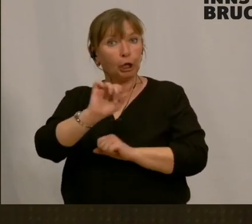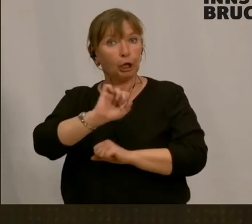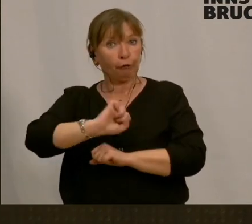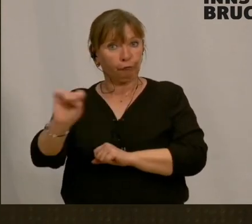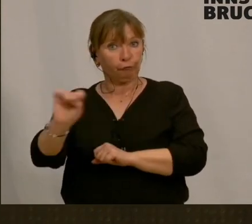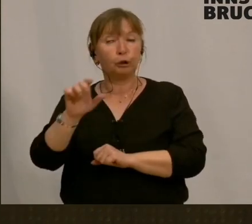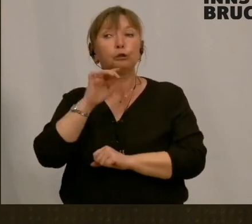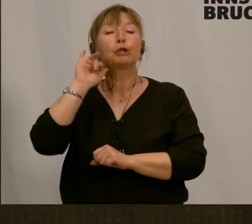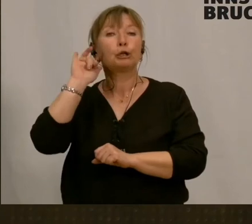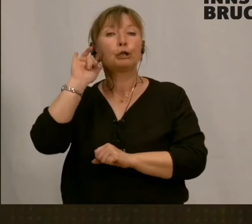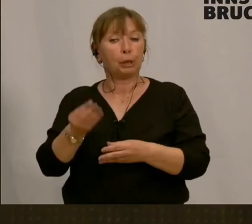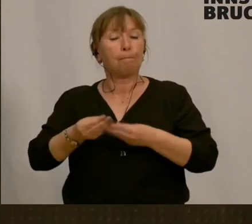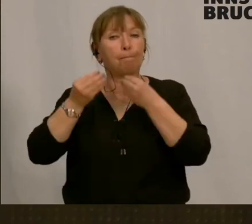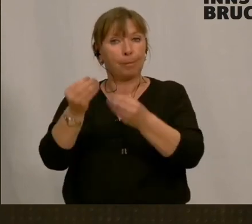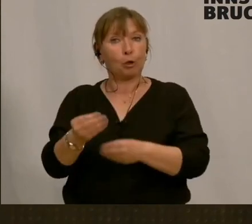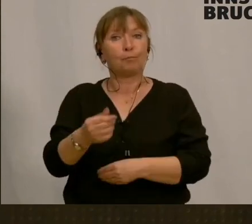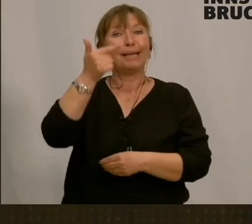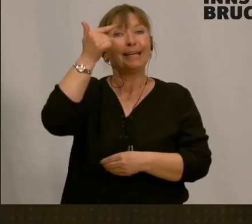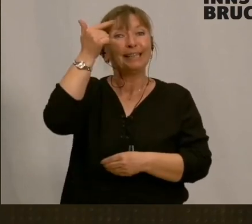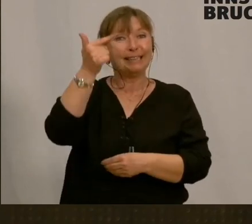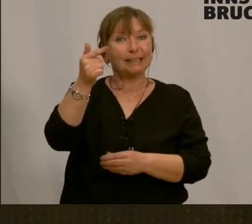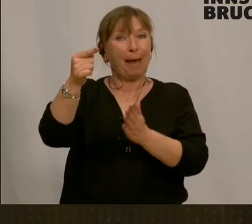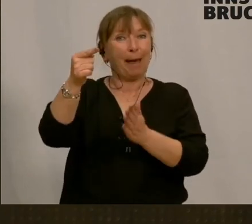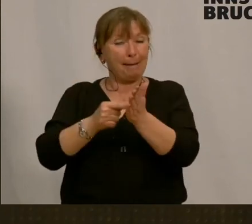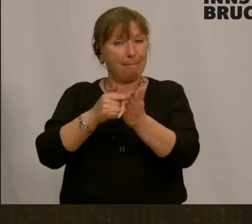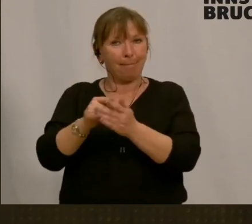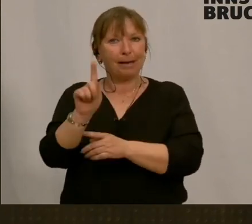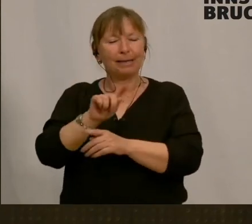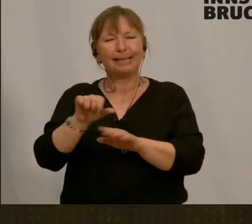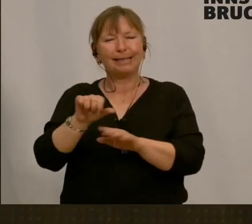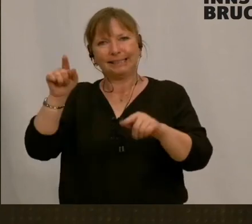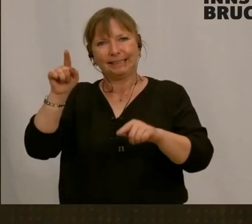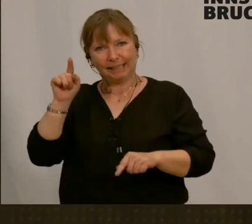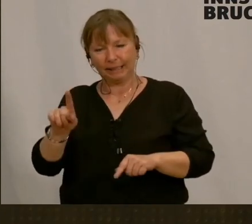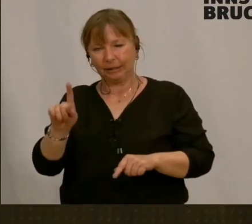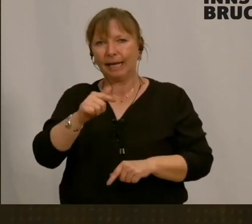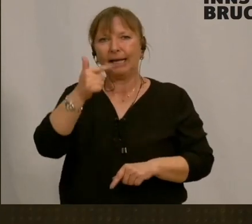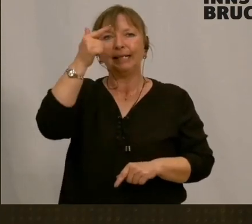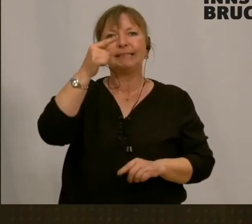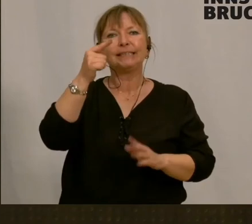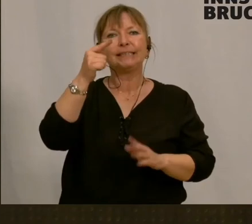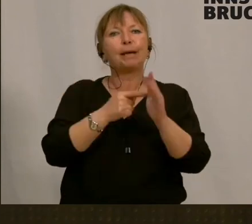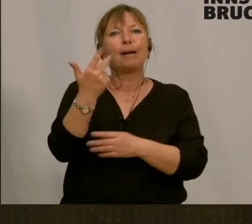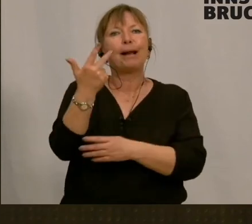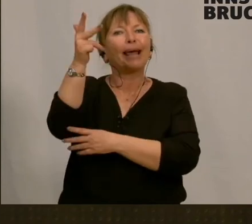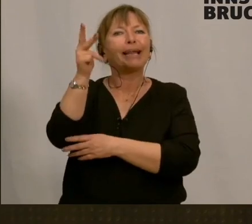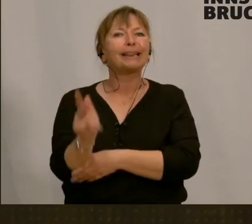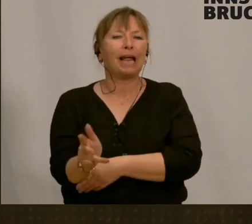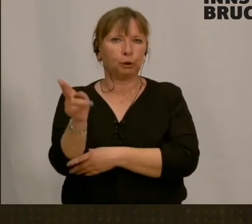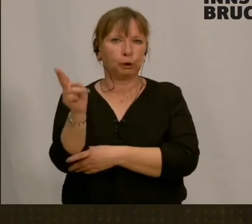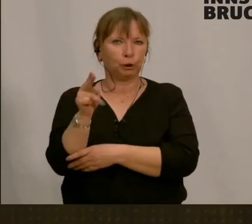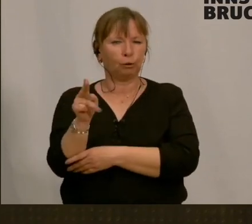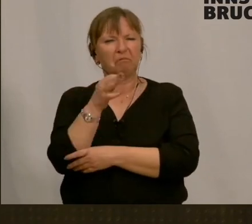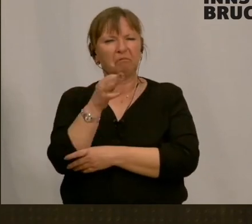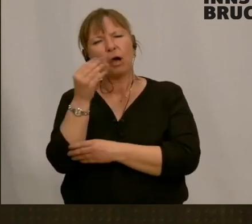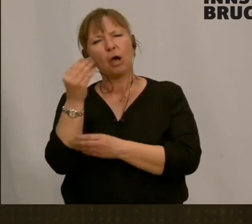Zusage über zweimal, nicht 6.000, sondern zweimal 3.000 Euro. Warum 3.000